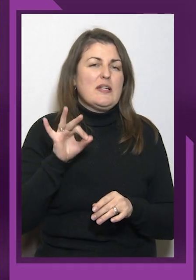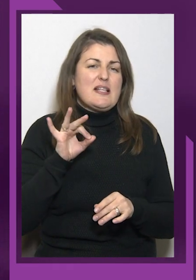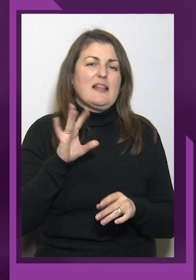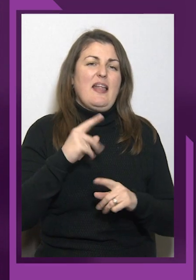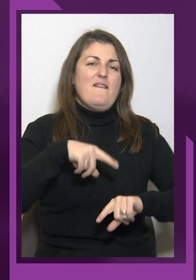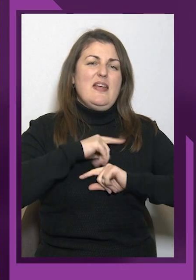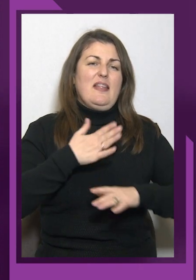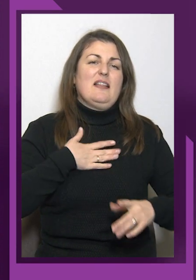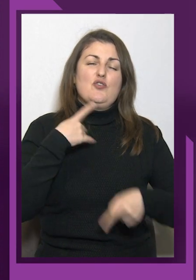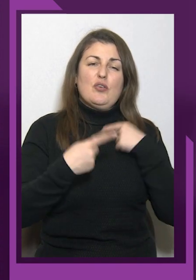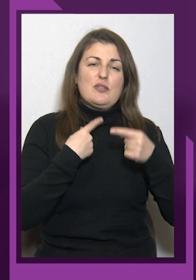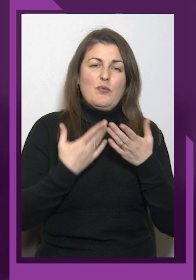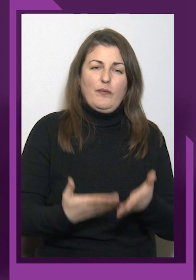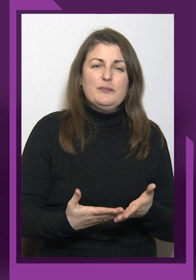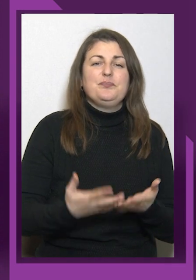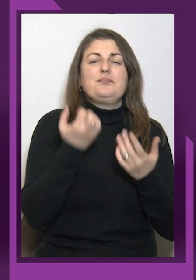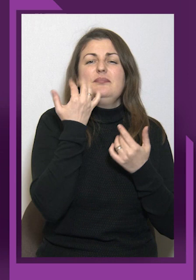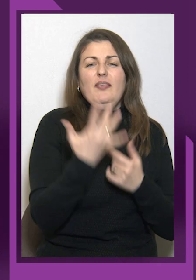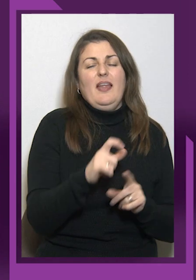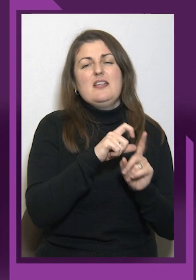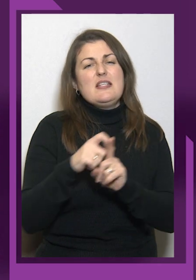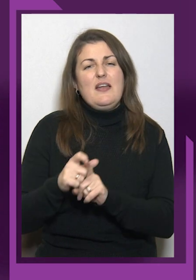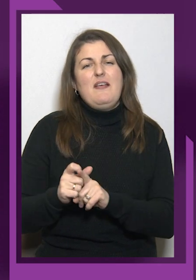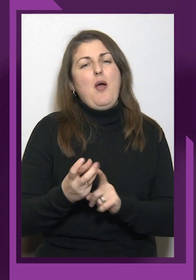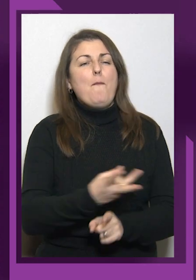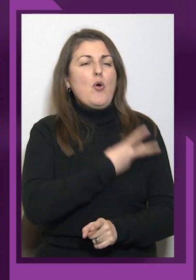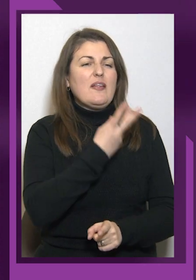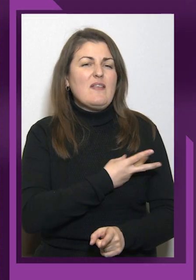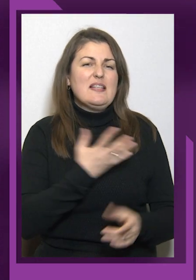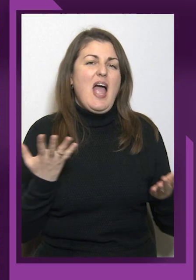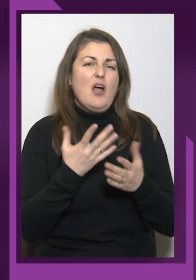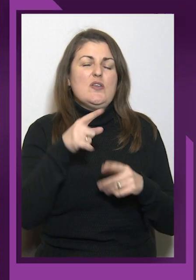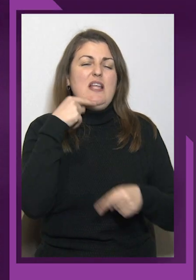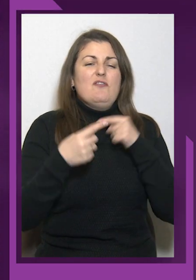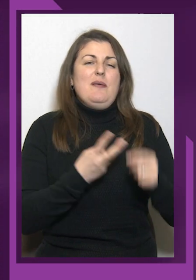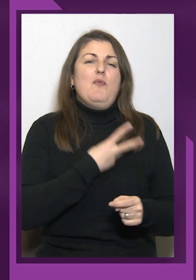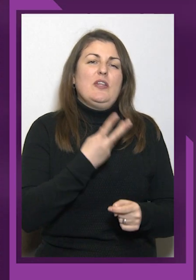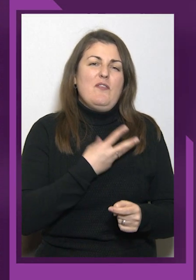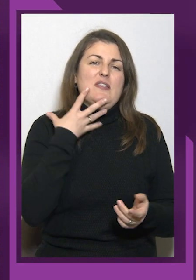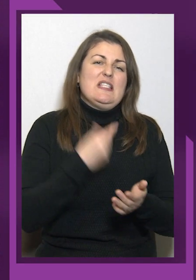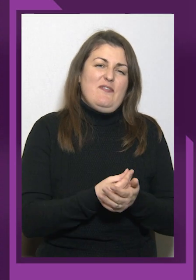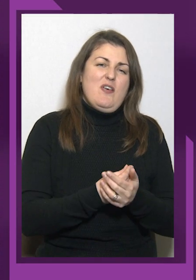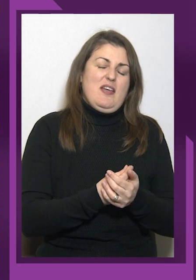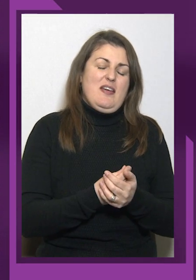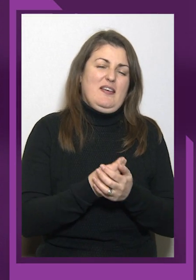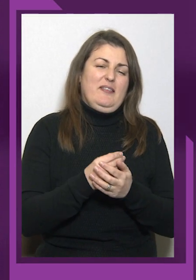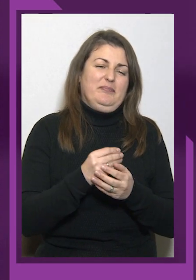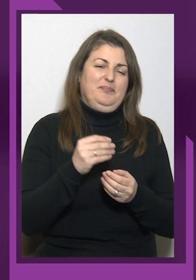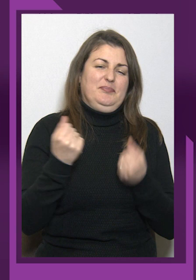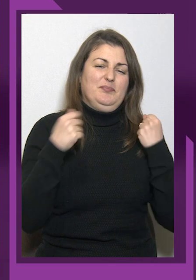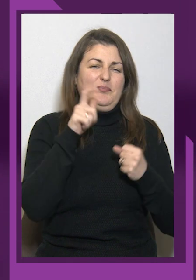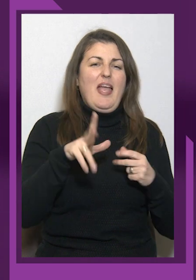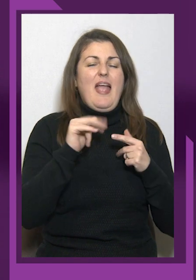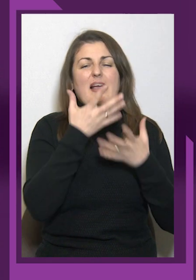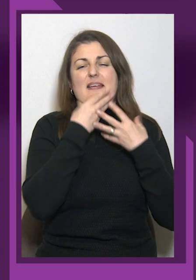мотивації, як ви завжди мотивуєте своїх підопічних, як красиво розповідаєте про них, підсумовуєте чемпіонат Європи.